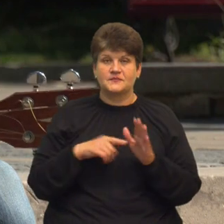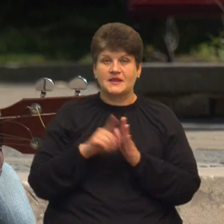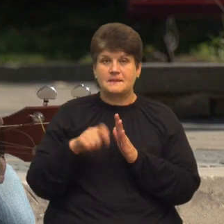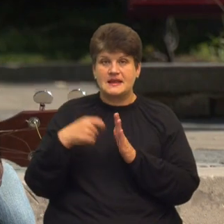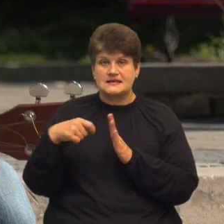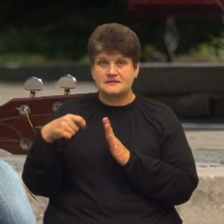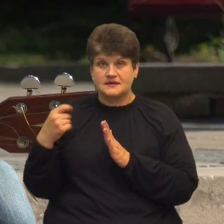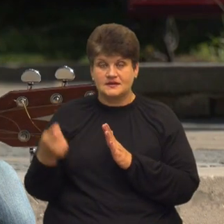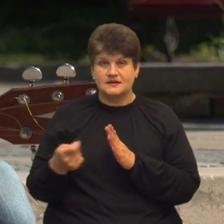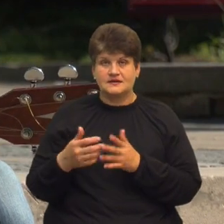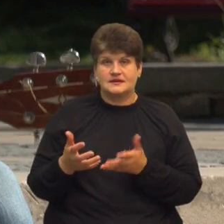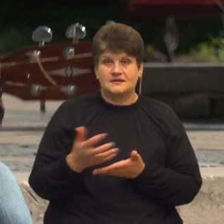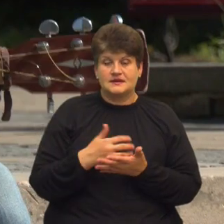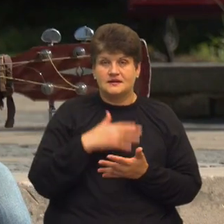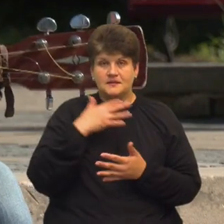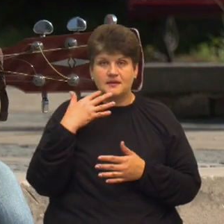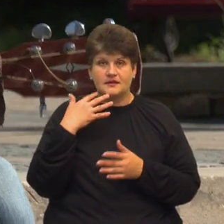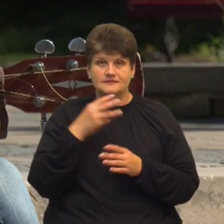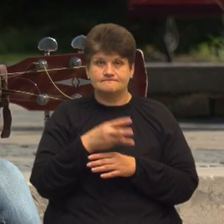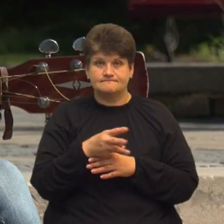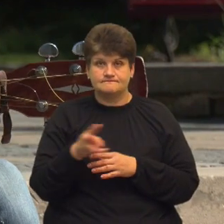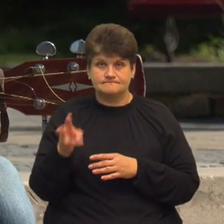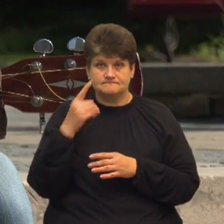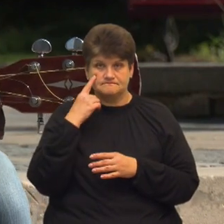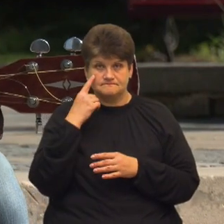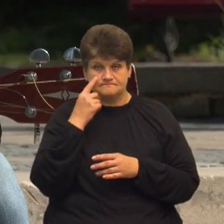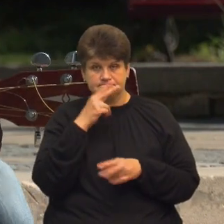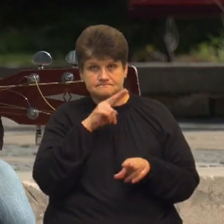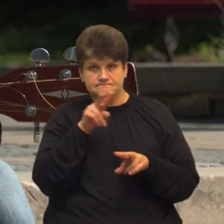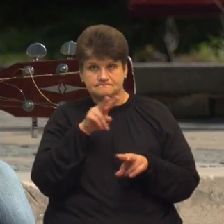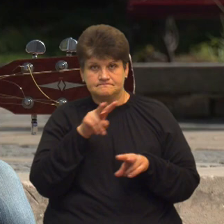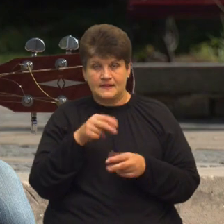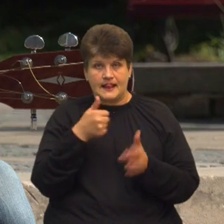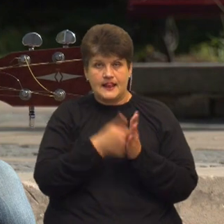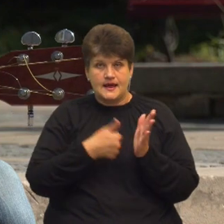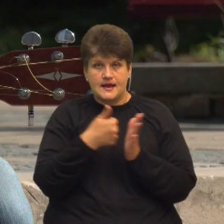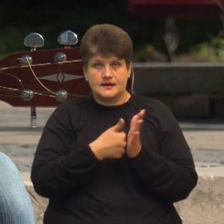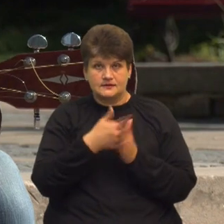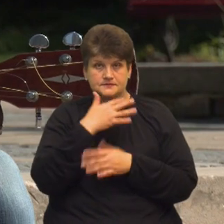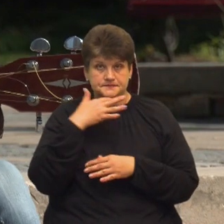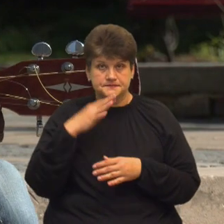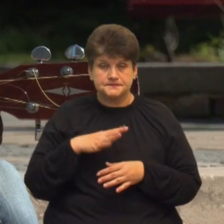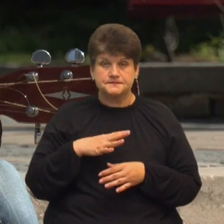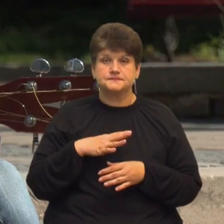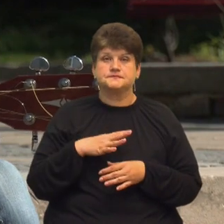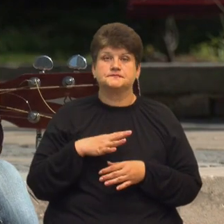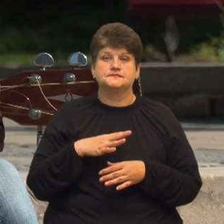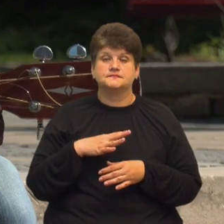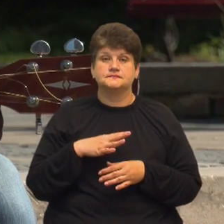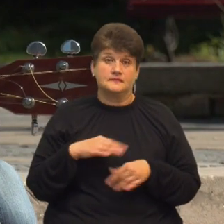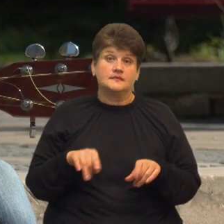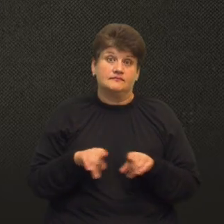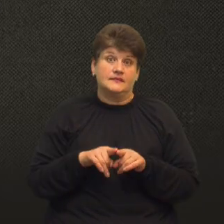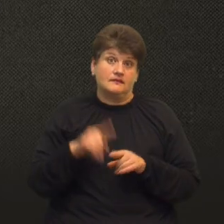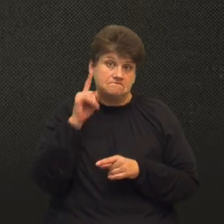набирати багато віддосів, багато переглядів, багато лайків. І так я став